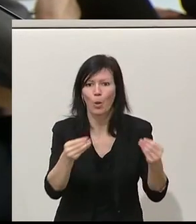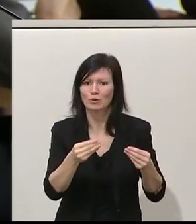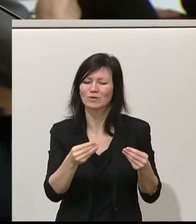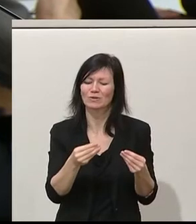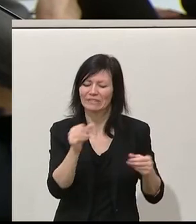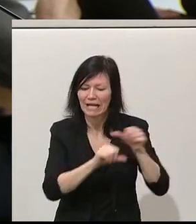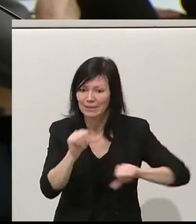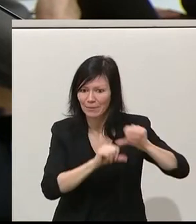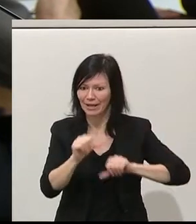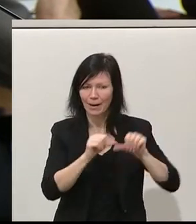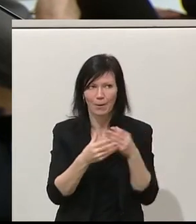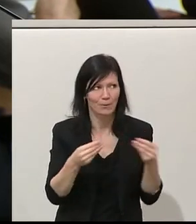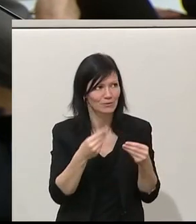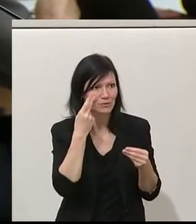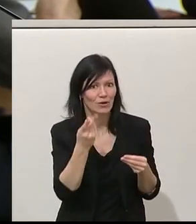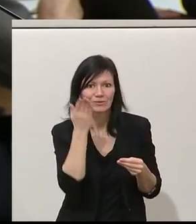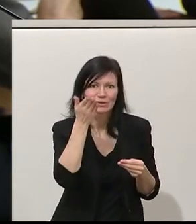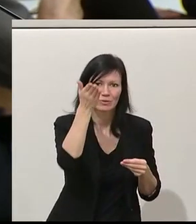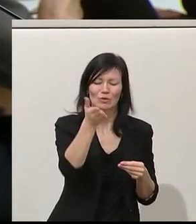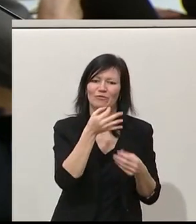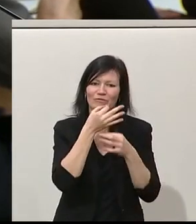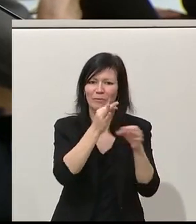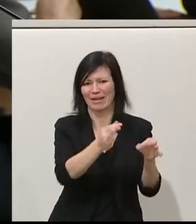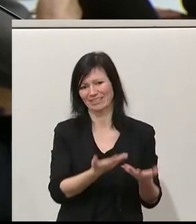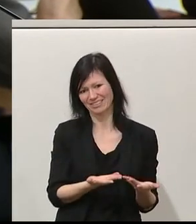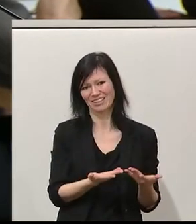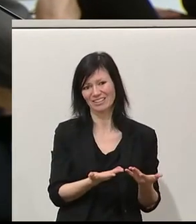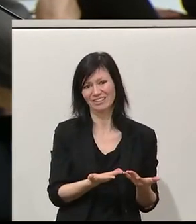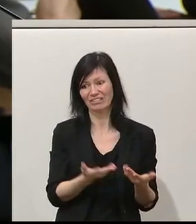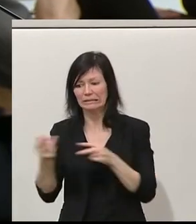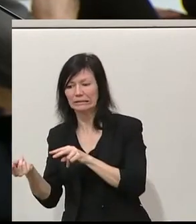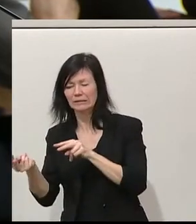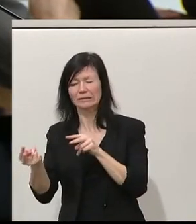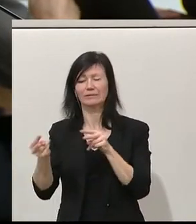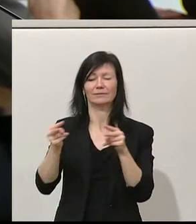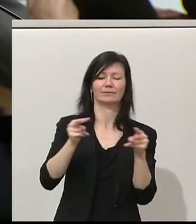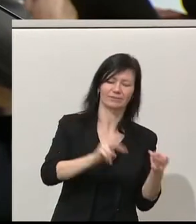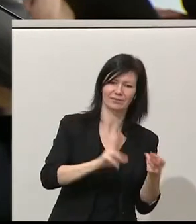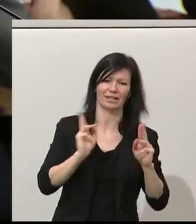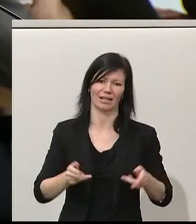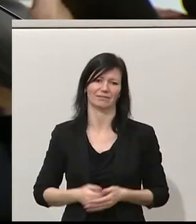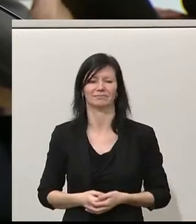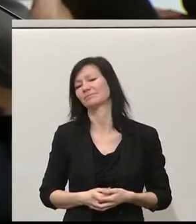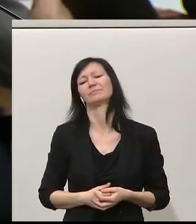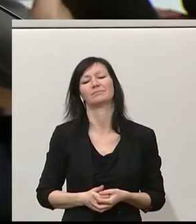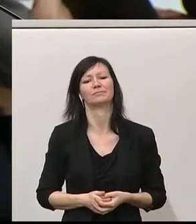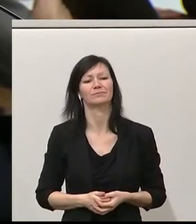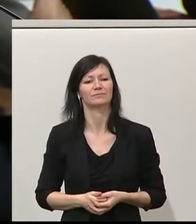zu entwickeln, um auch innovativen Konzepten einen Raum zu geben.